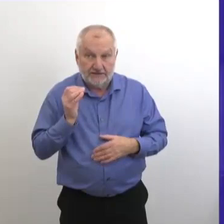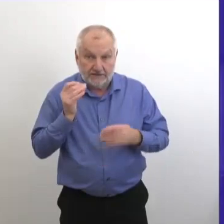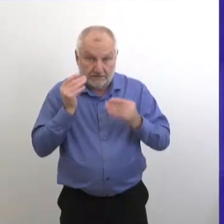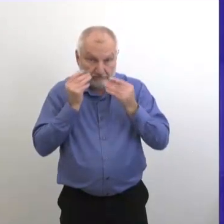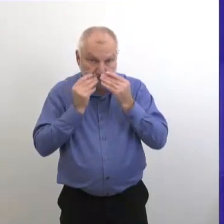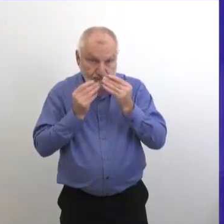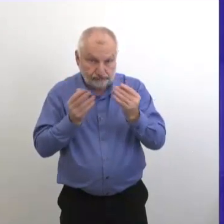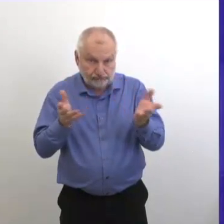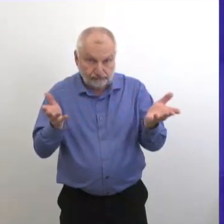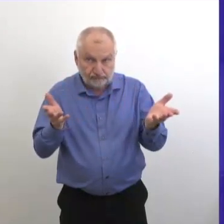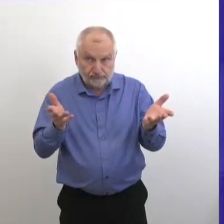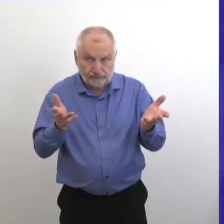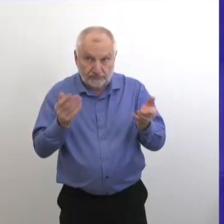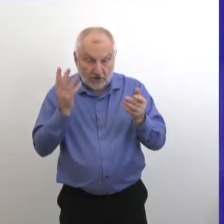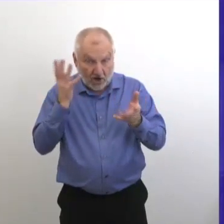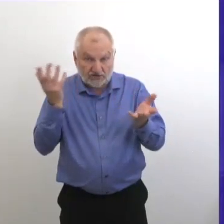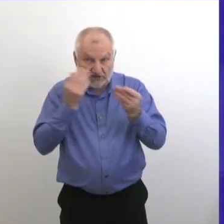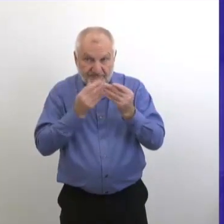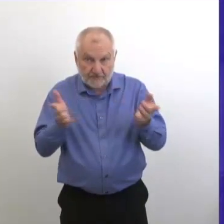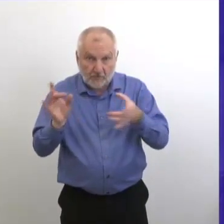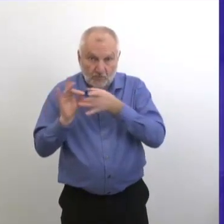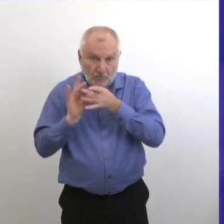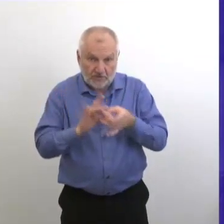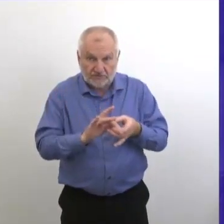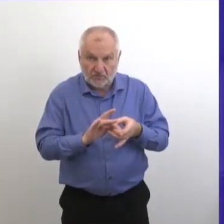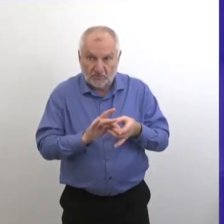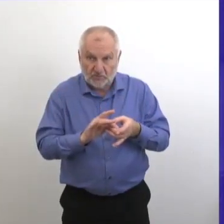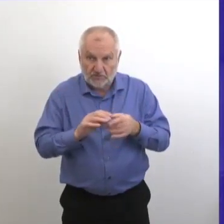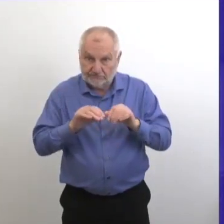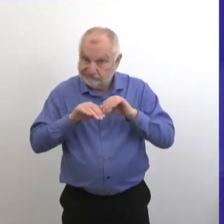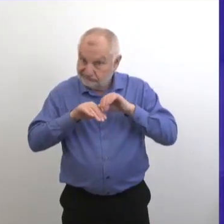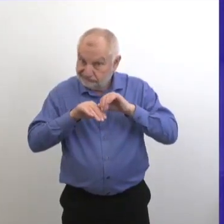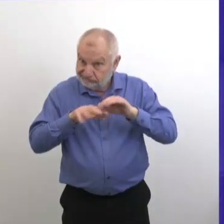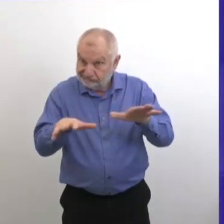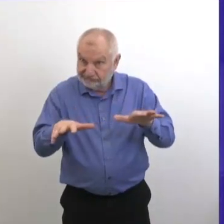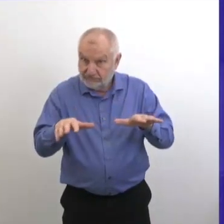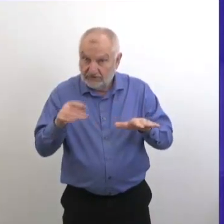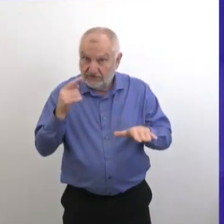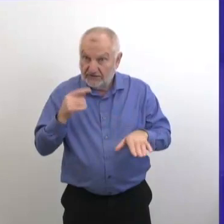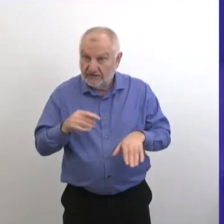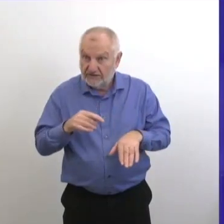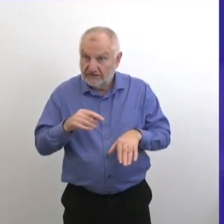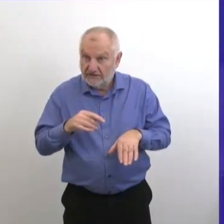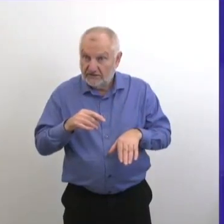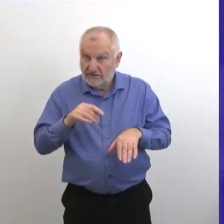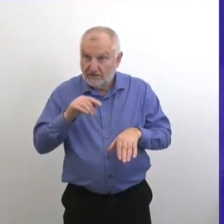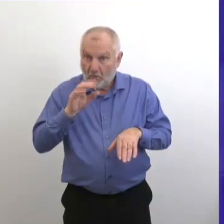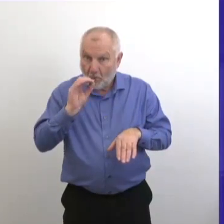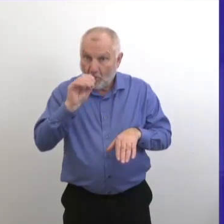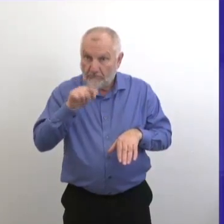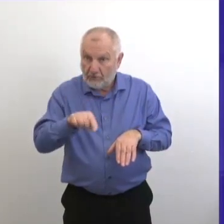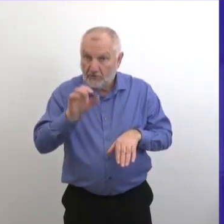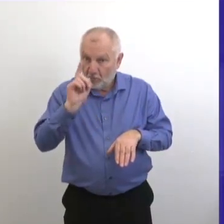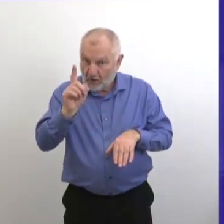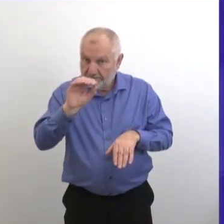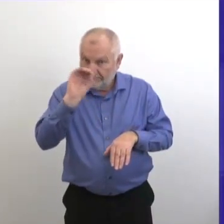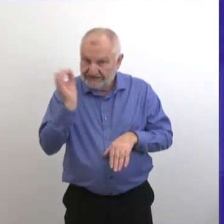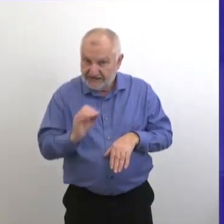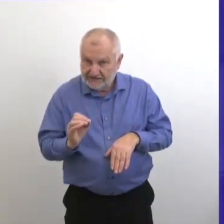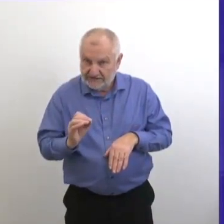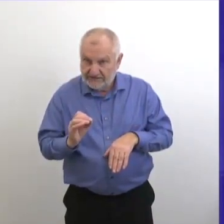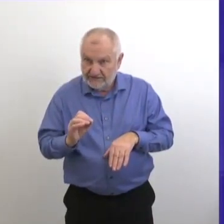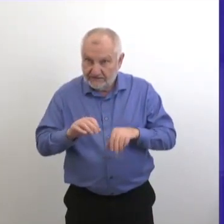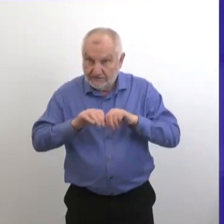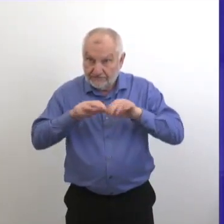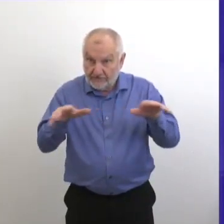Alors, en Ontario, ils ont publié beaucoup de données sur des lieux où il y avait des données expliquant d'où